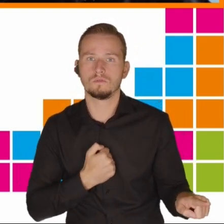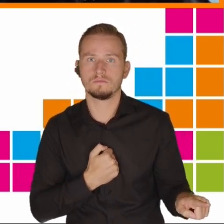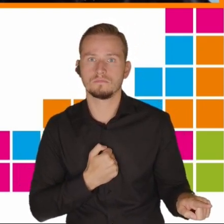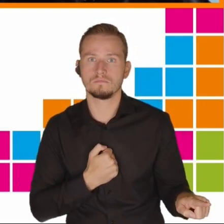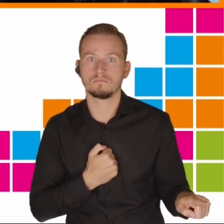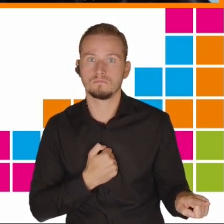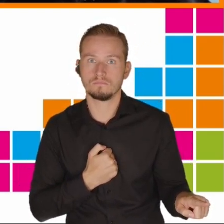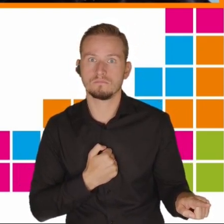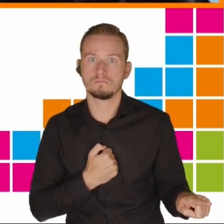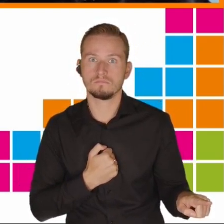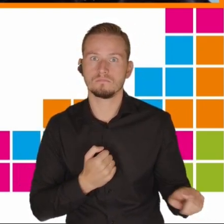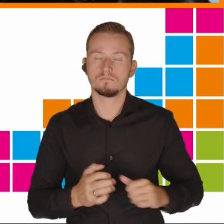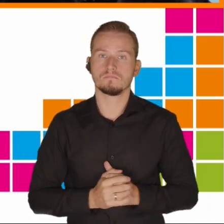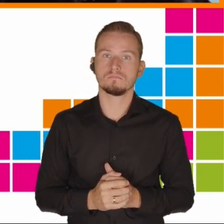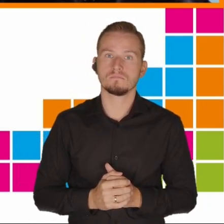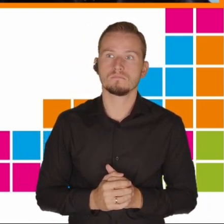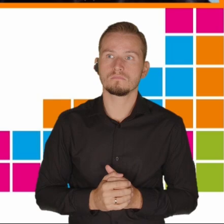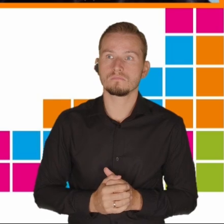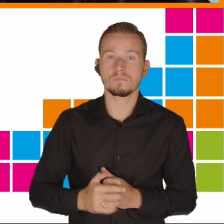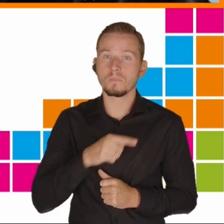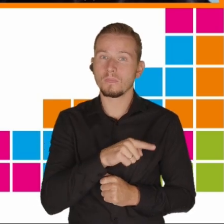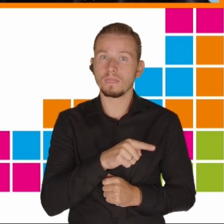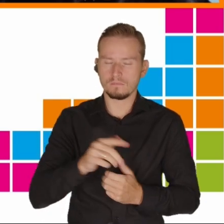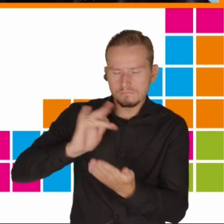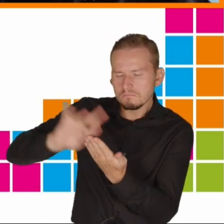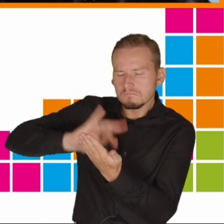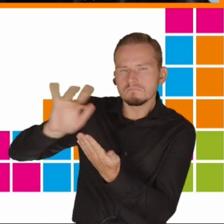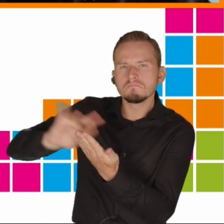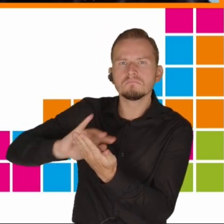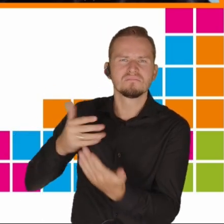skróluje online po to, żeby poczuć się lepiej.